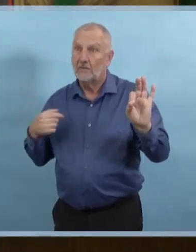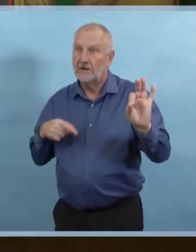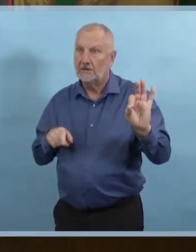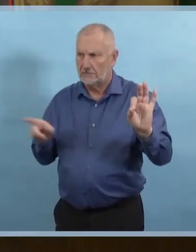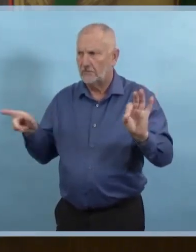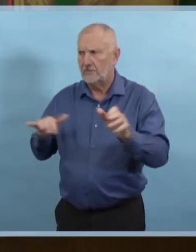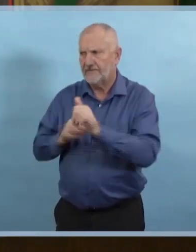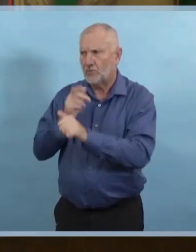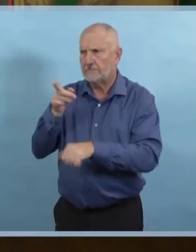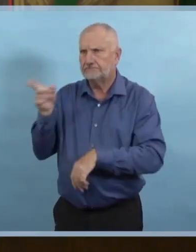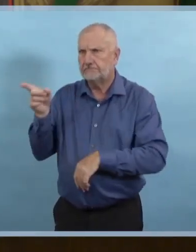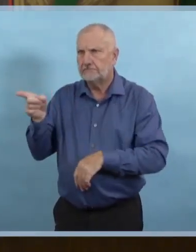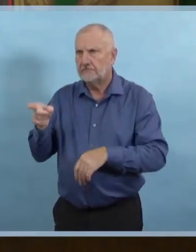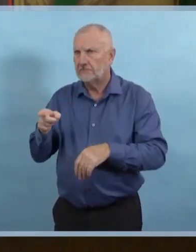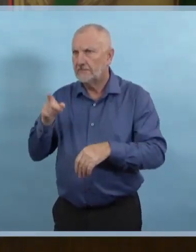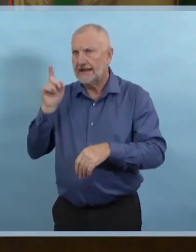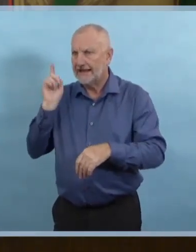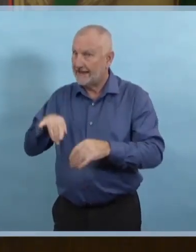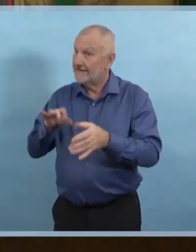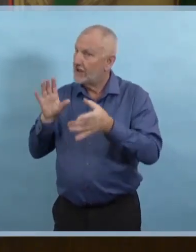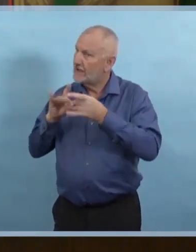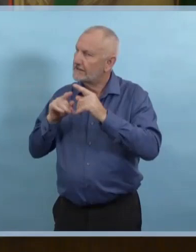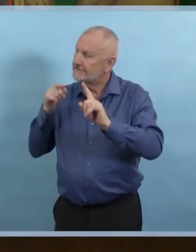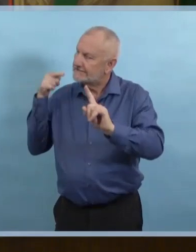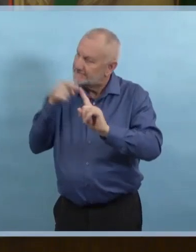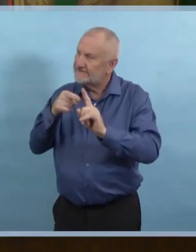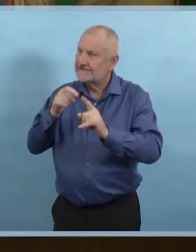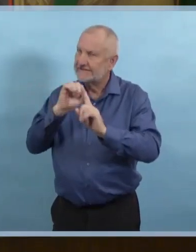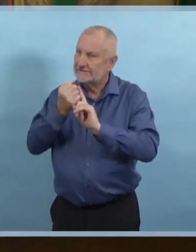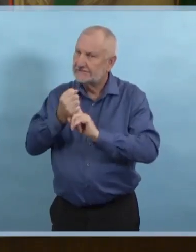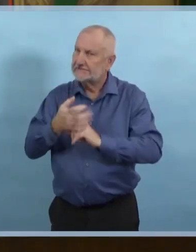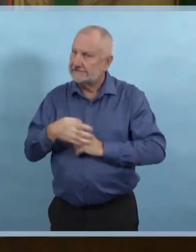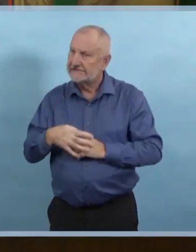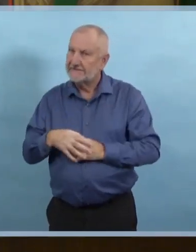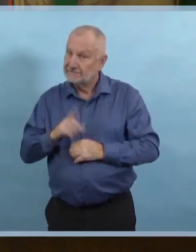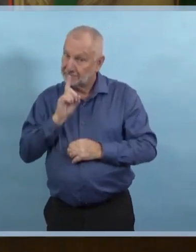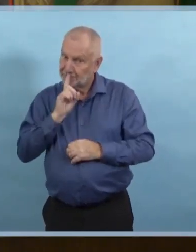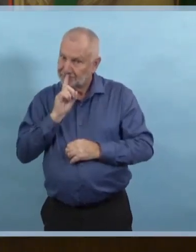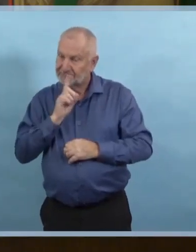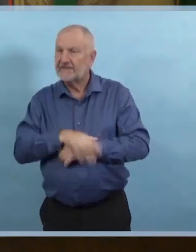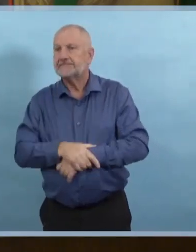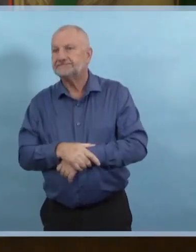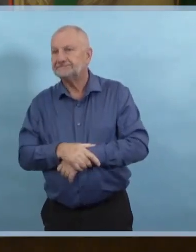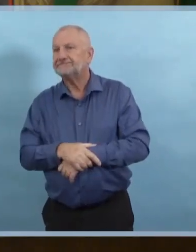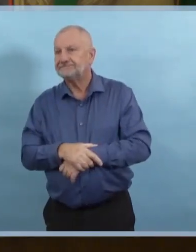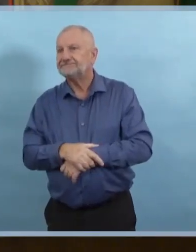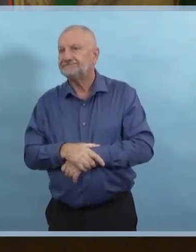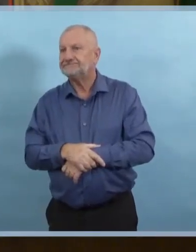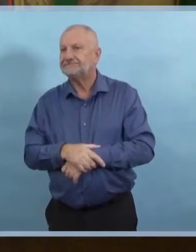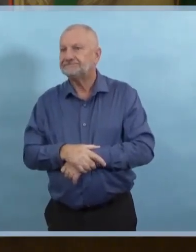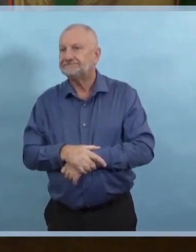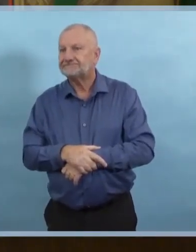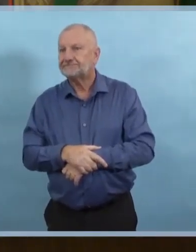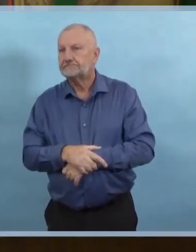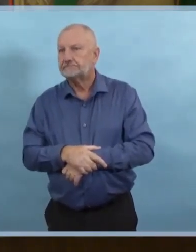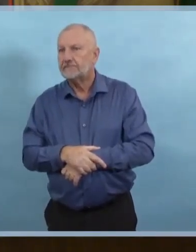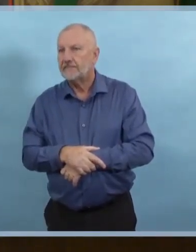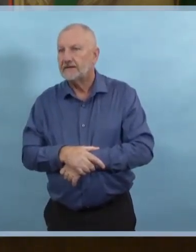mais nous savons qu'il faudra peut-être augmenter nos mesures d'application pour